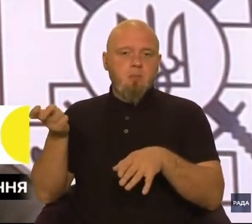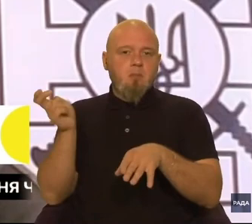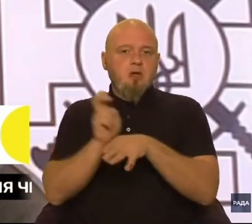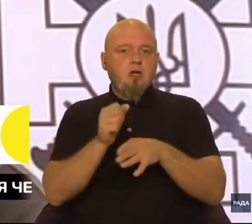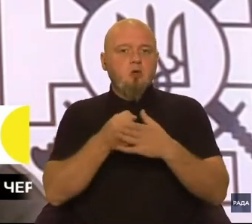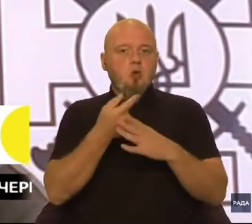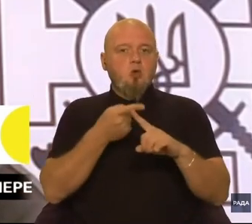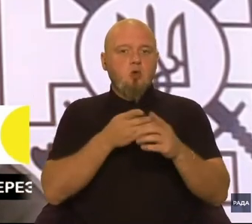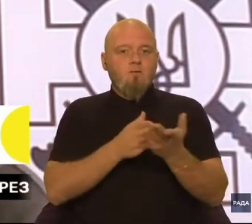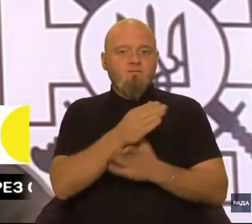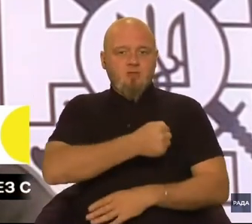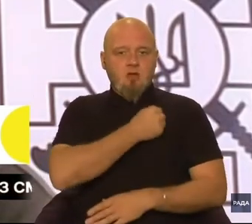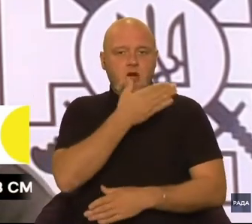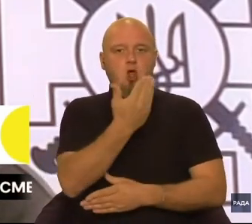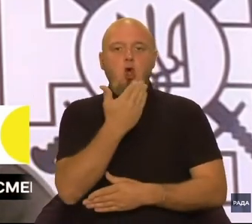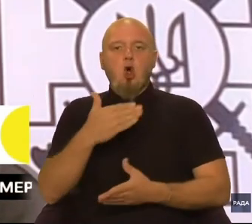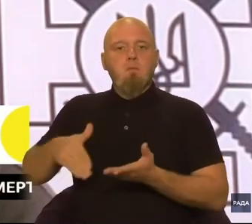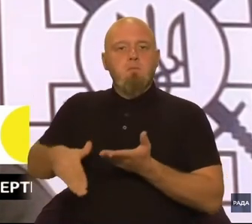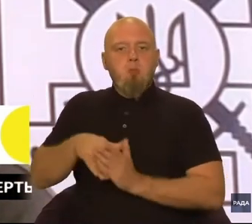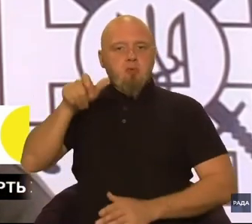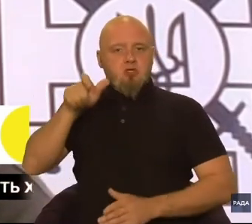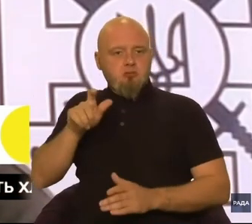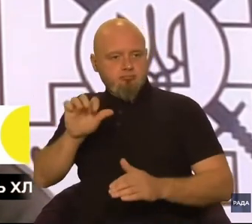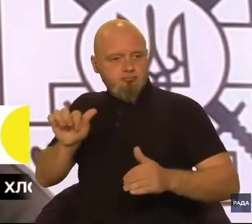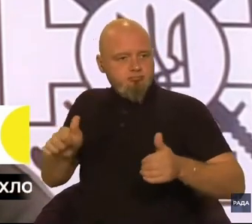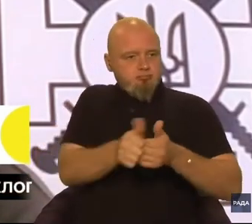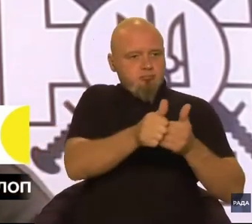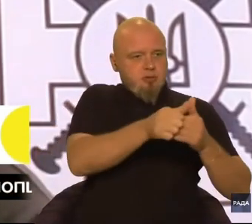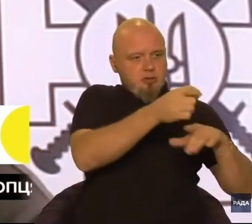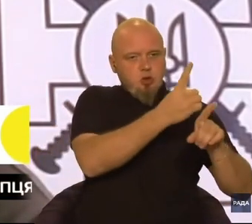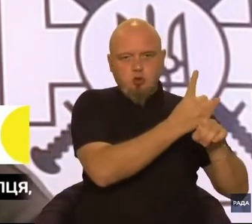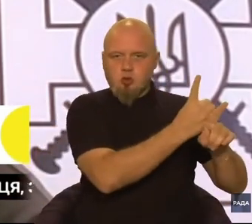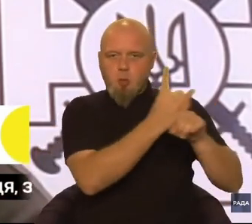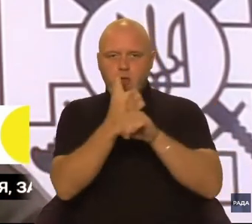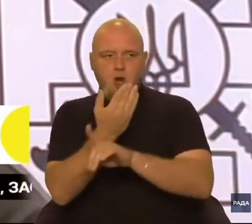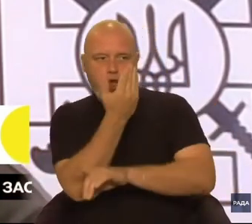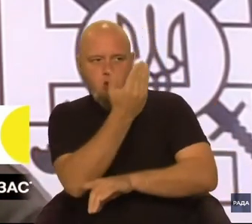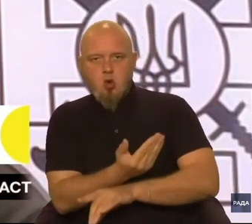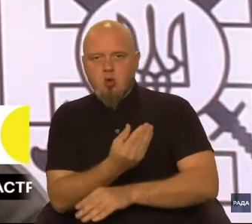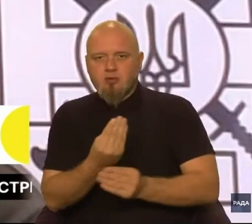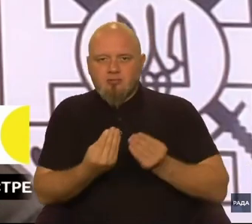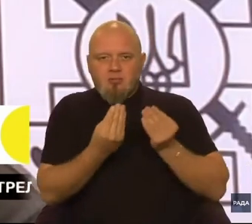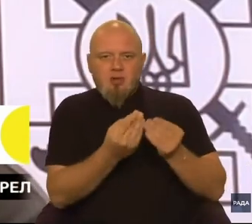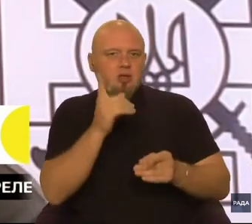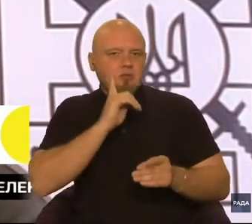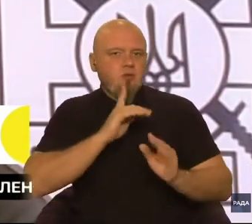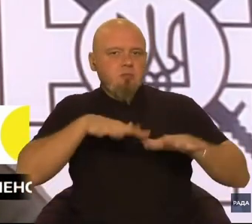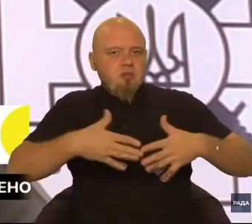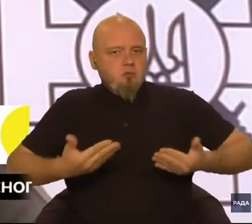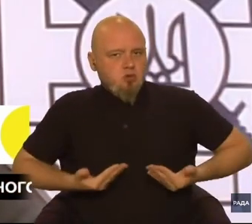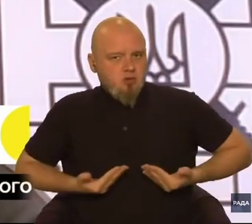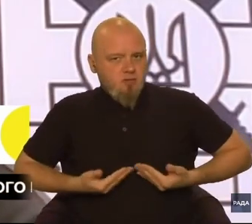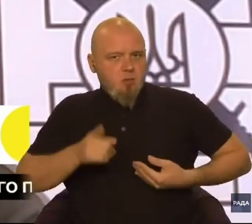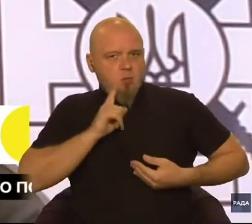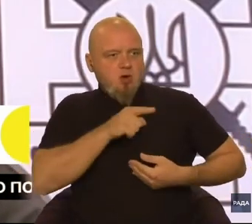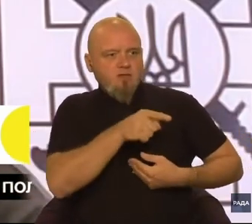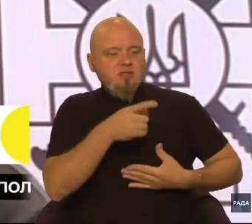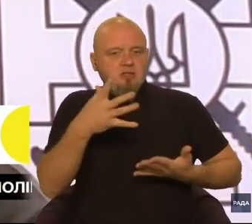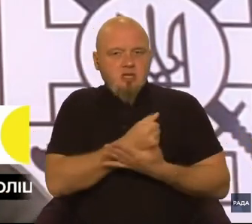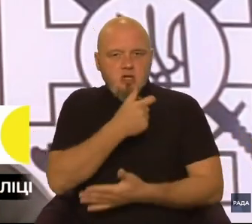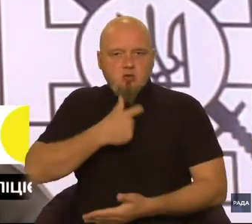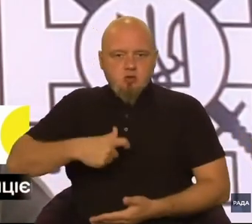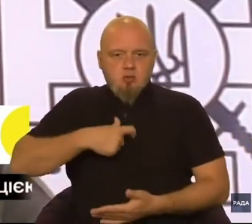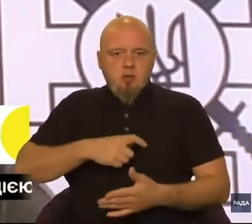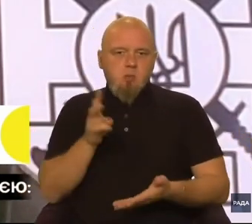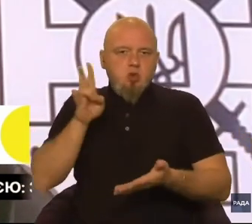його помічник і супроводити його, і сказати надати тимчасове місце проживання, поки він знайде собі